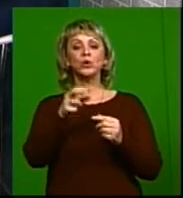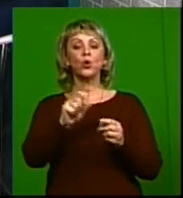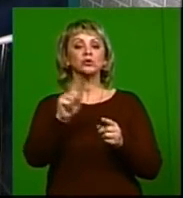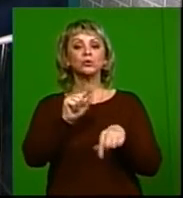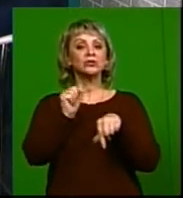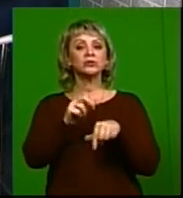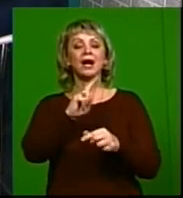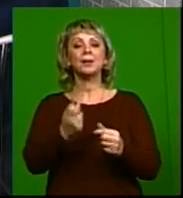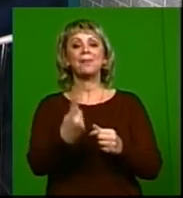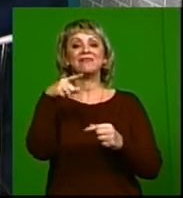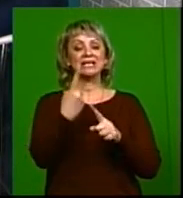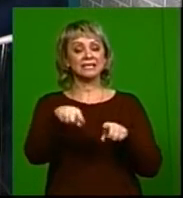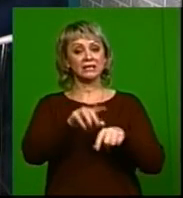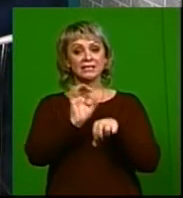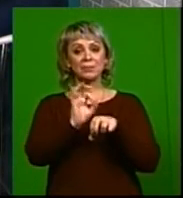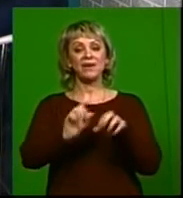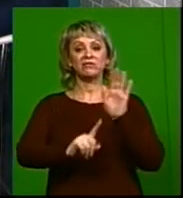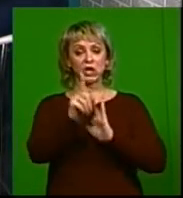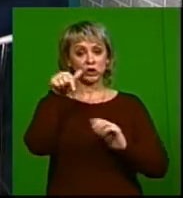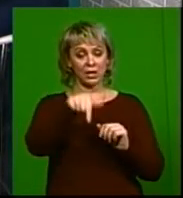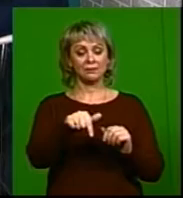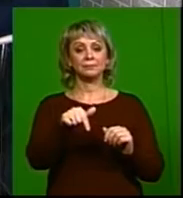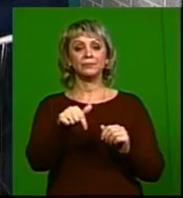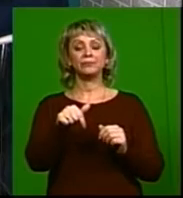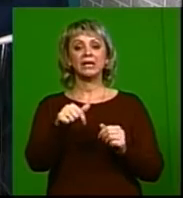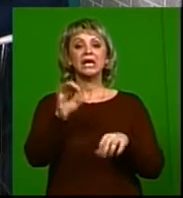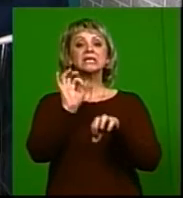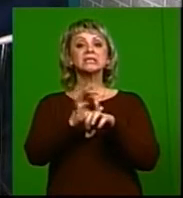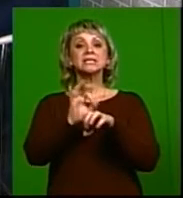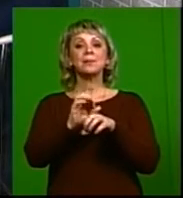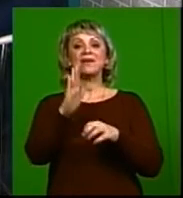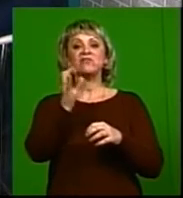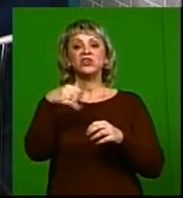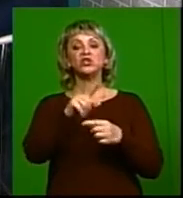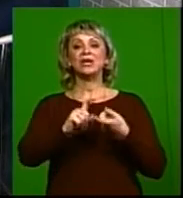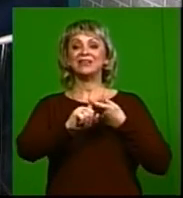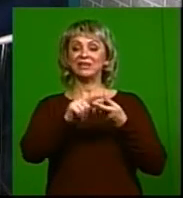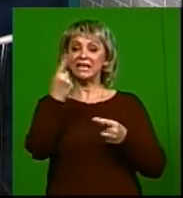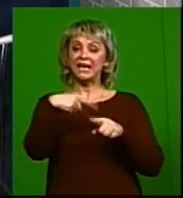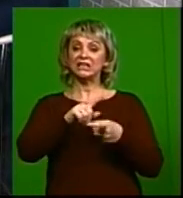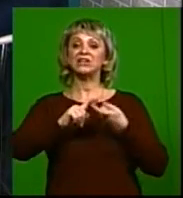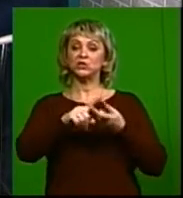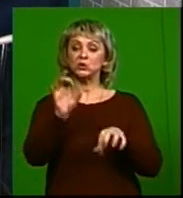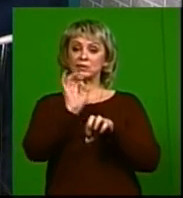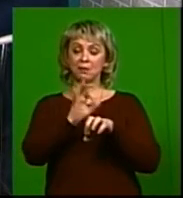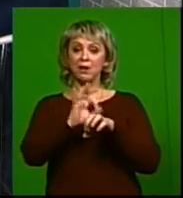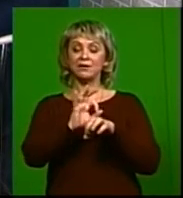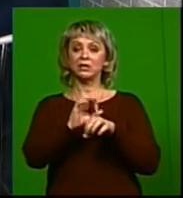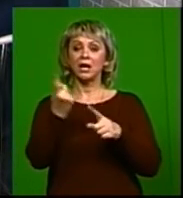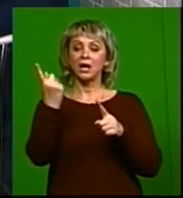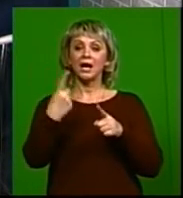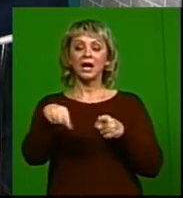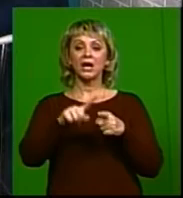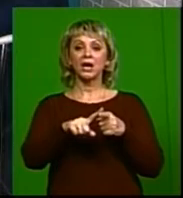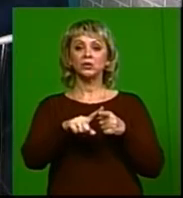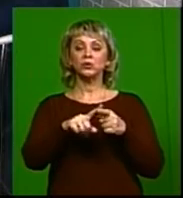И как проявляется это заболевание на начальном этапе? Заболевание ВИЧ-инфекция – это инфекционное заболевание, которое